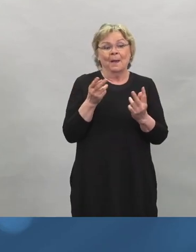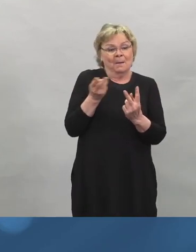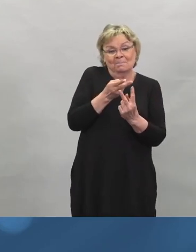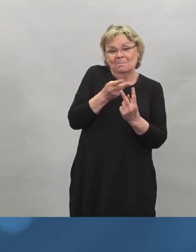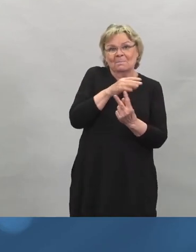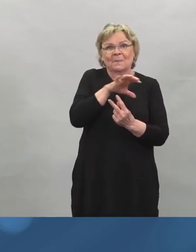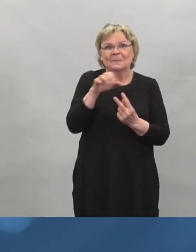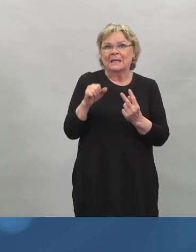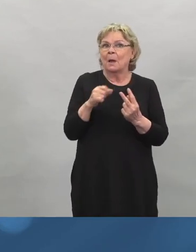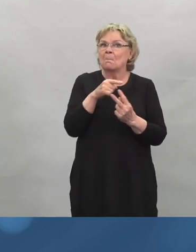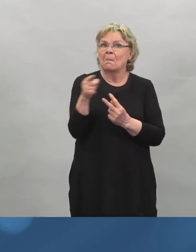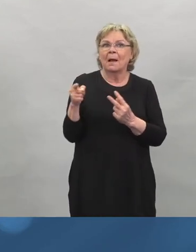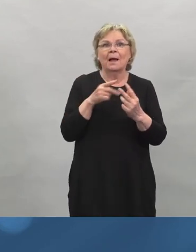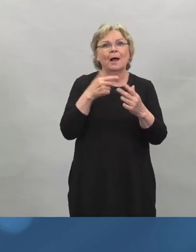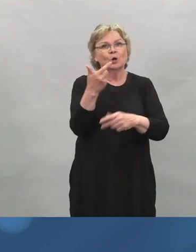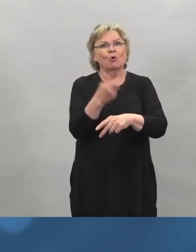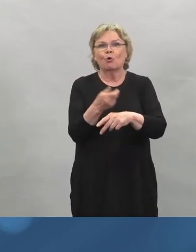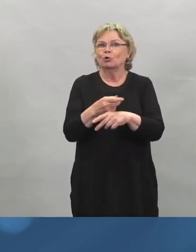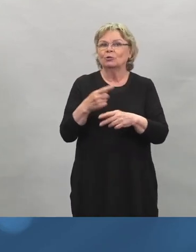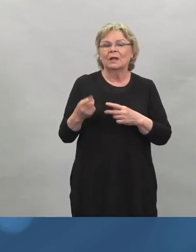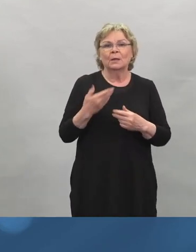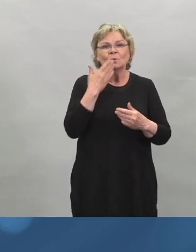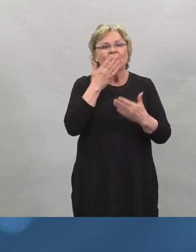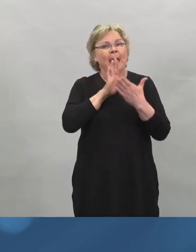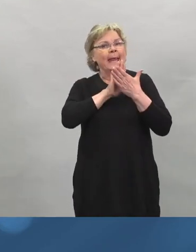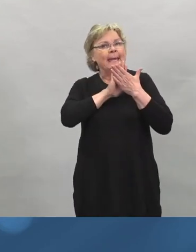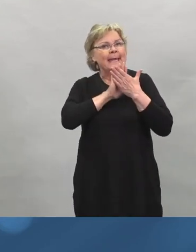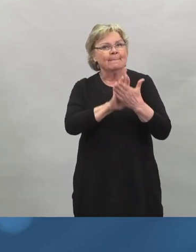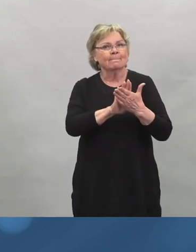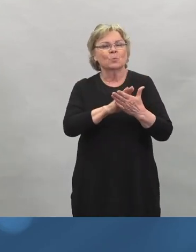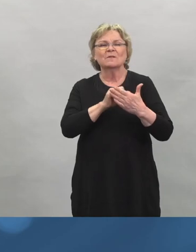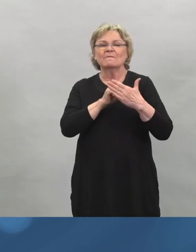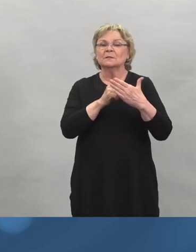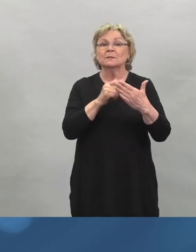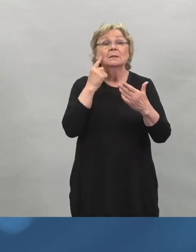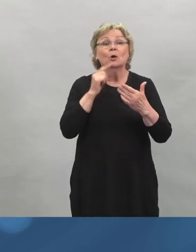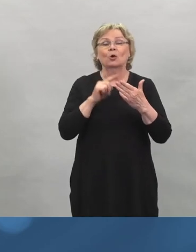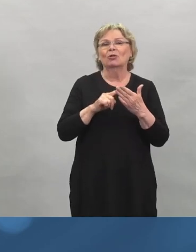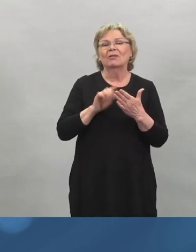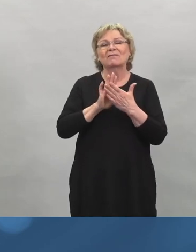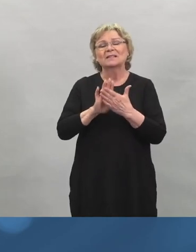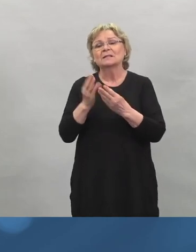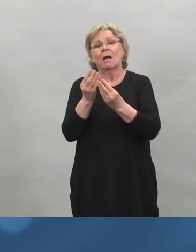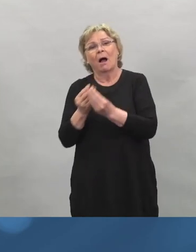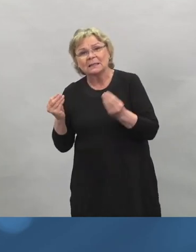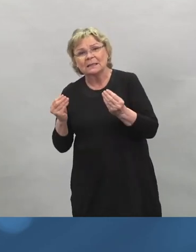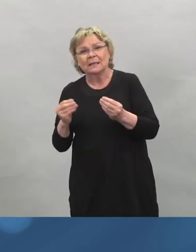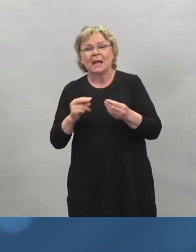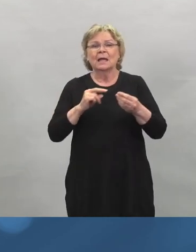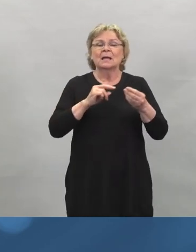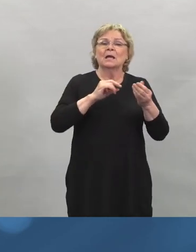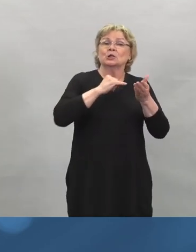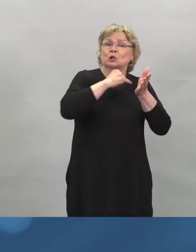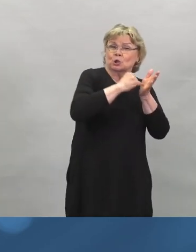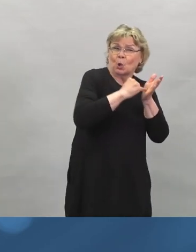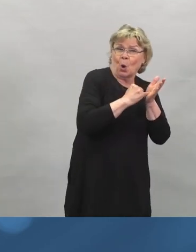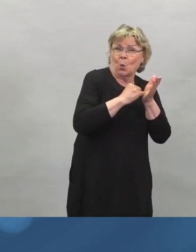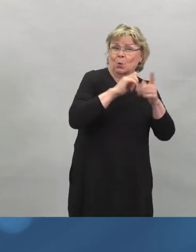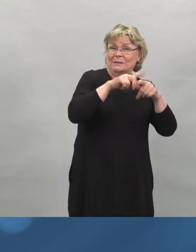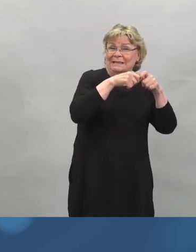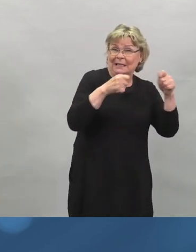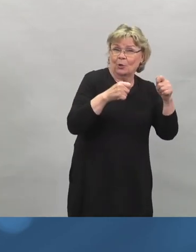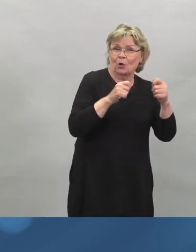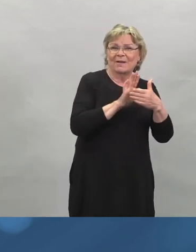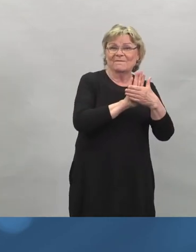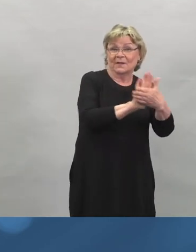rokotteita, jotka saavat aikaan hyvin laajan immuunivasteen, sekä vasta-aineen vasteen että solusitoisen vasteen. Ja varsinkin se solusitoinen